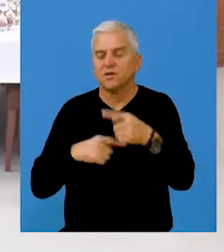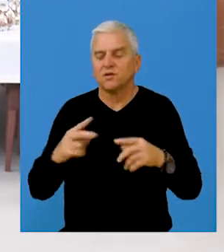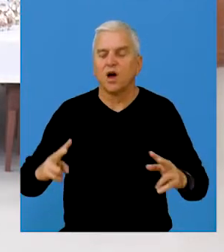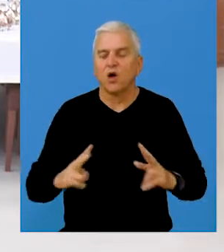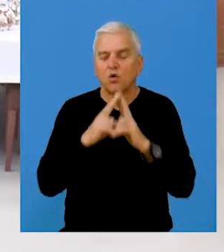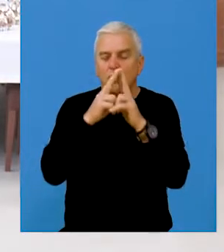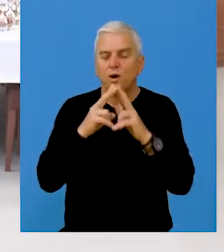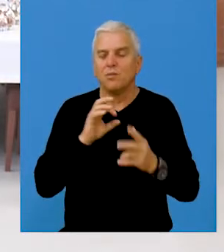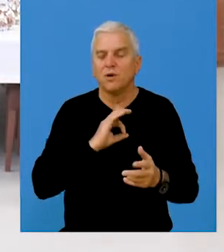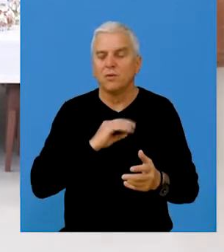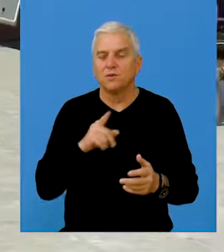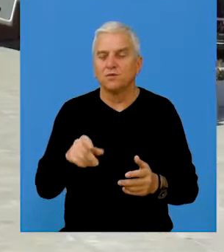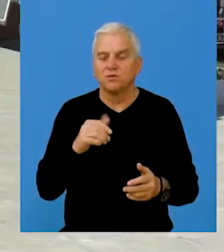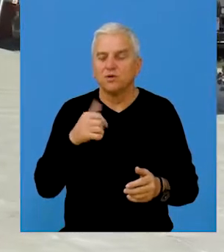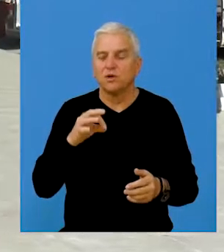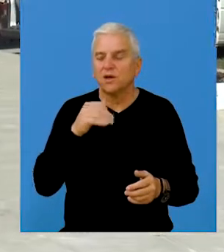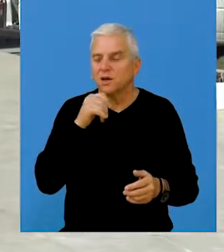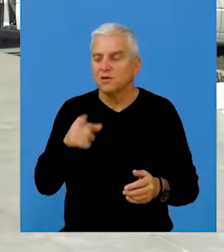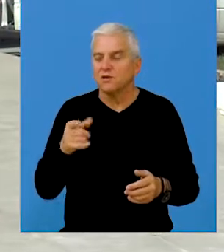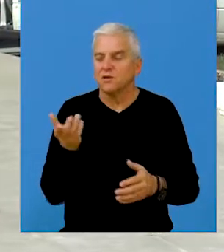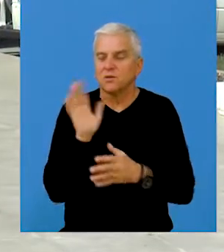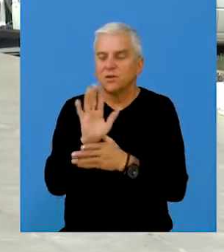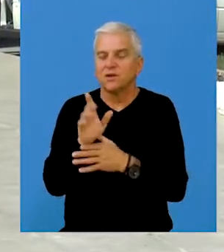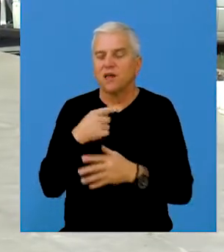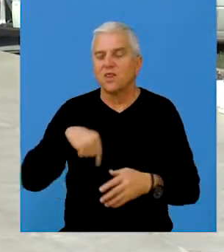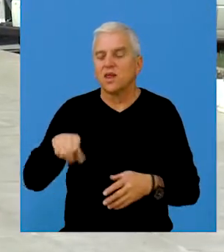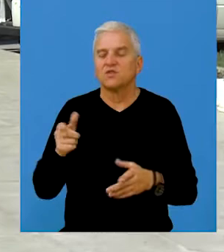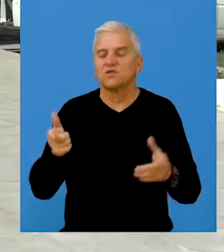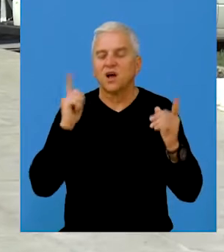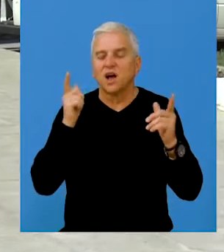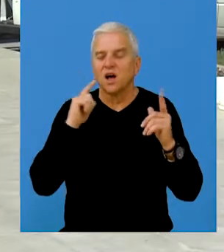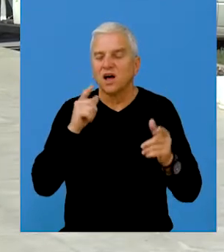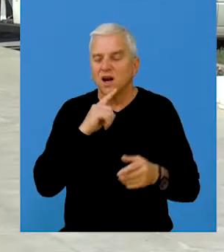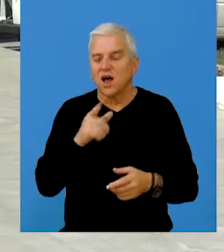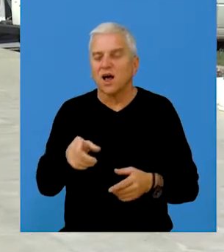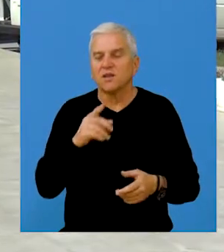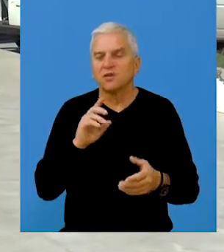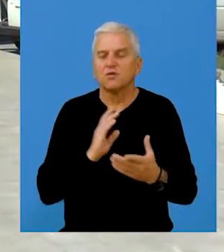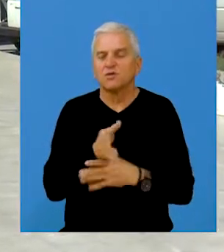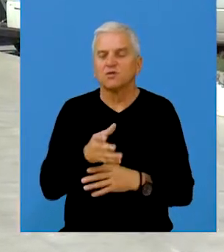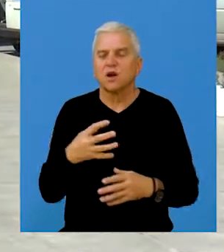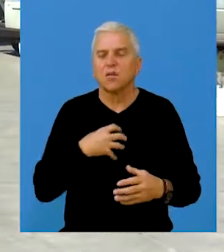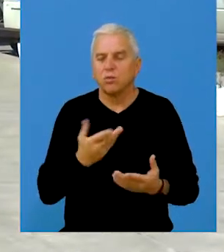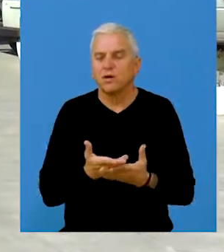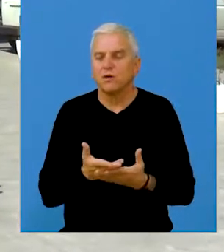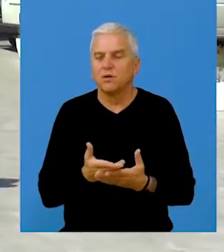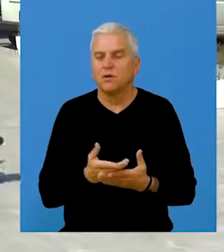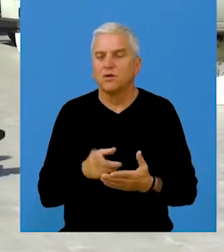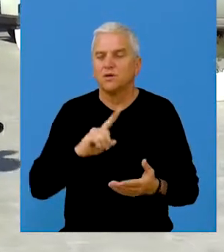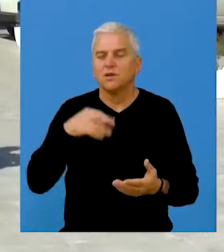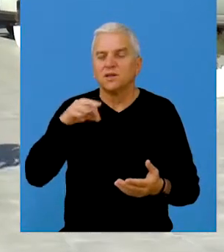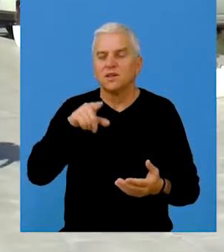tog Kupa Bečeja, jer to je nešto što promoviše naš grad kroz celu republiku. Jel' mi